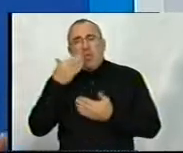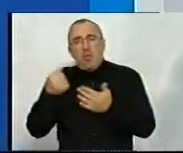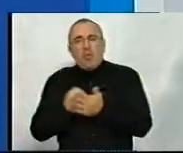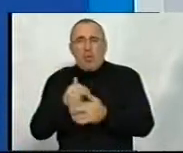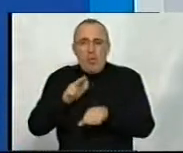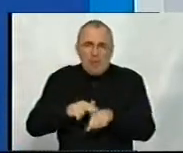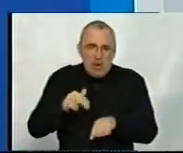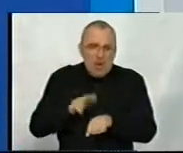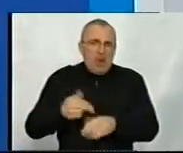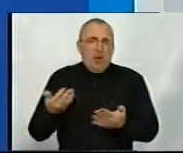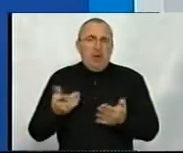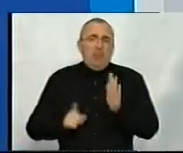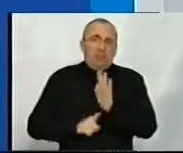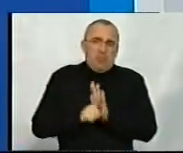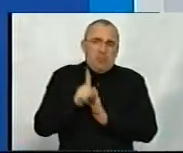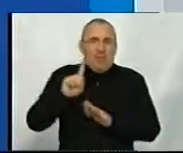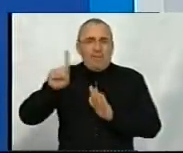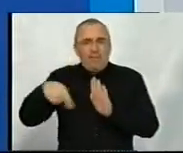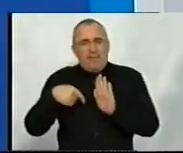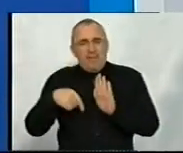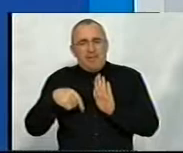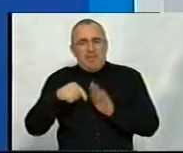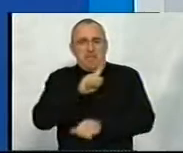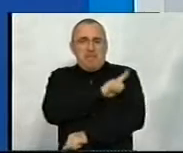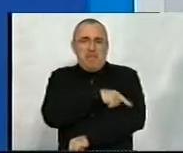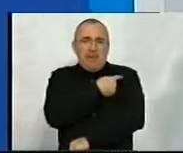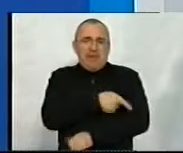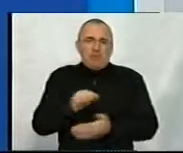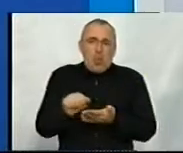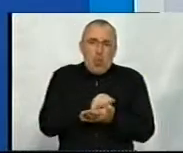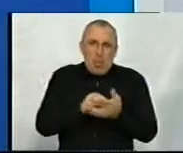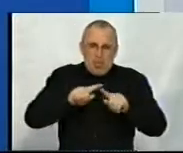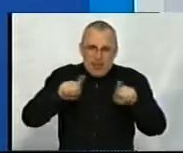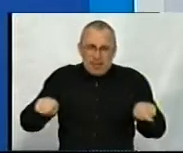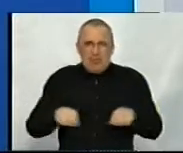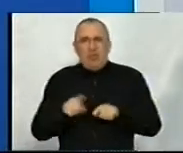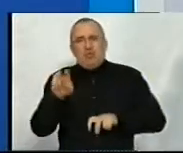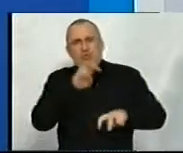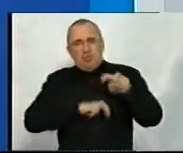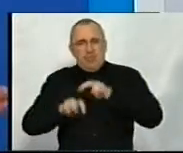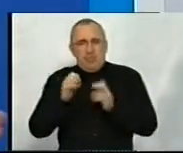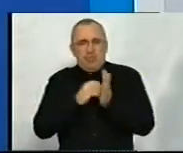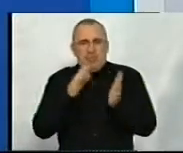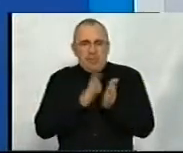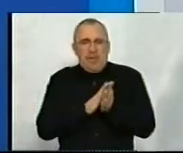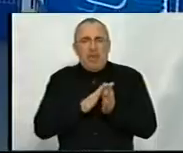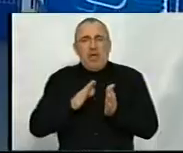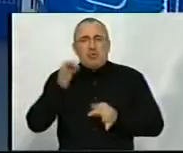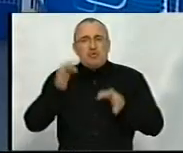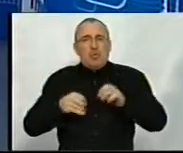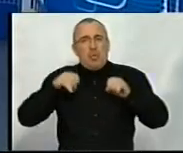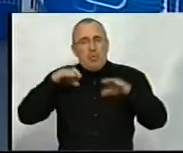правоохранных органов. Починаемо витребовывать певную медичную документацию, шукаемо в реєстре судовых решений,